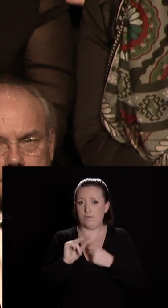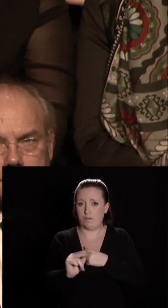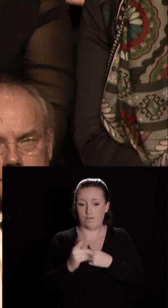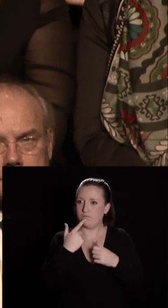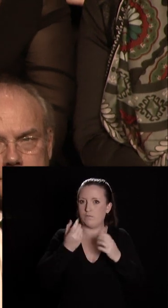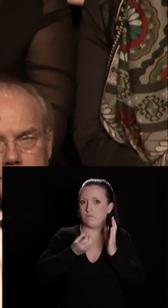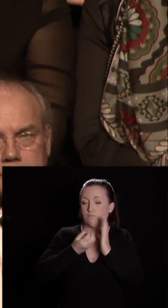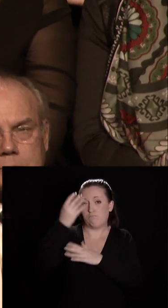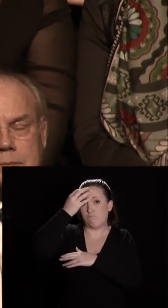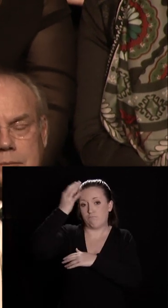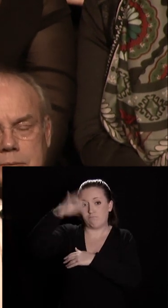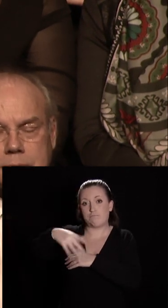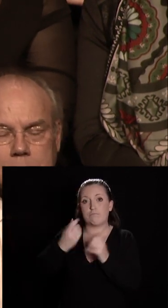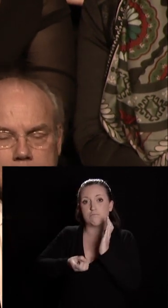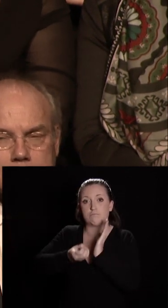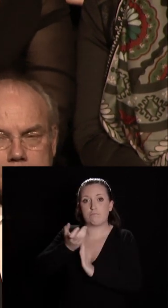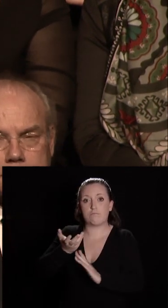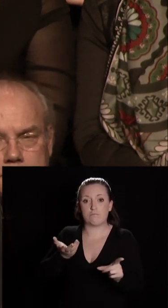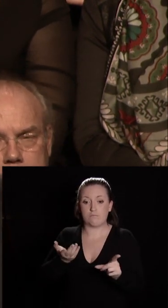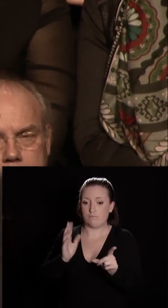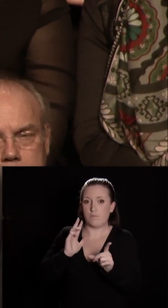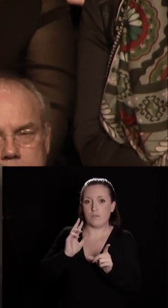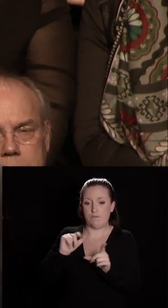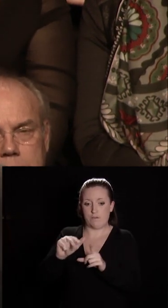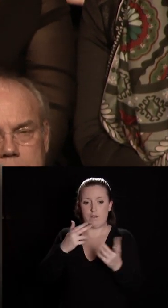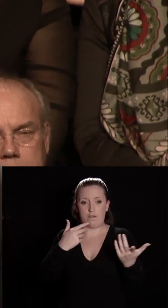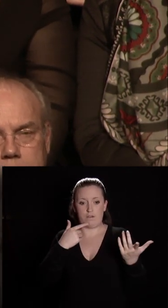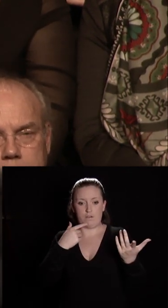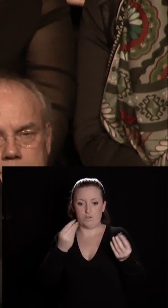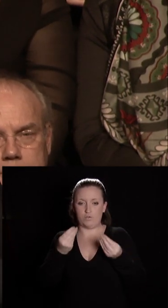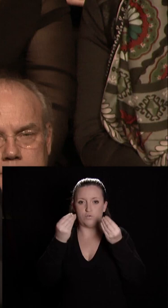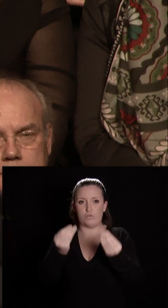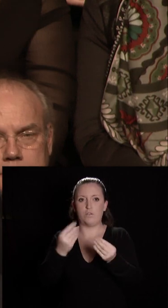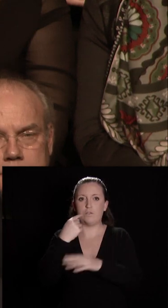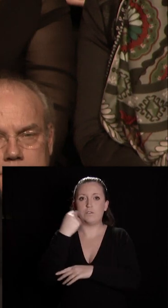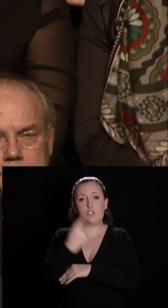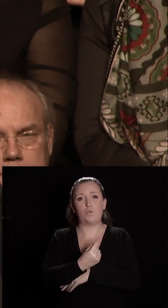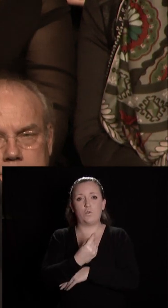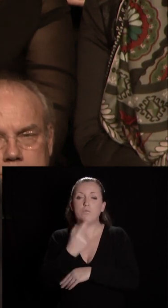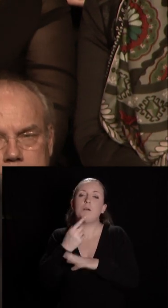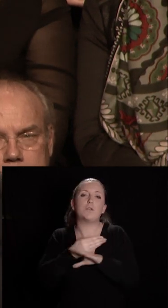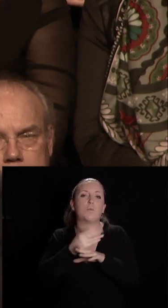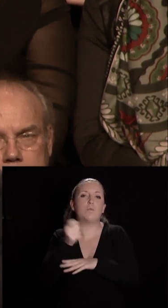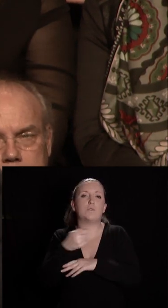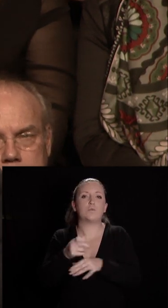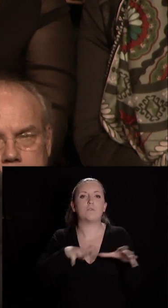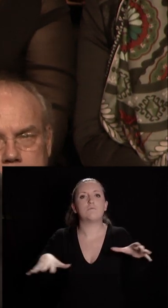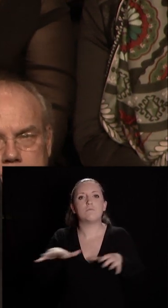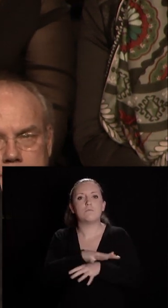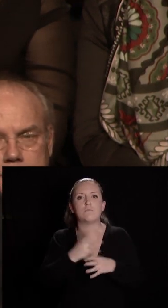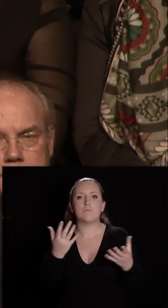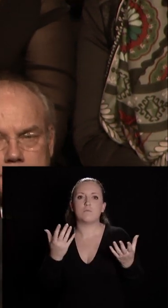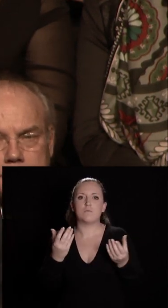nouvelle et nous entraîne à positionner Dijon, sa métropole, bien sûr, sur un